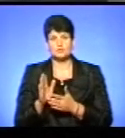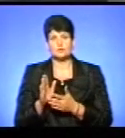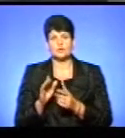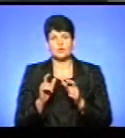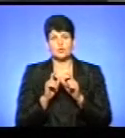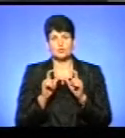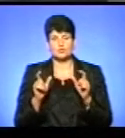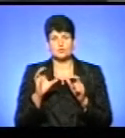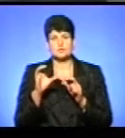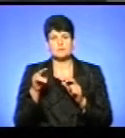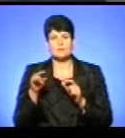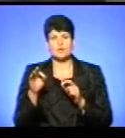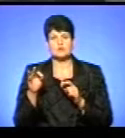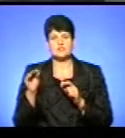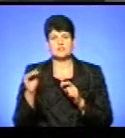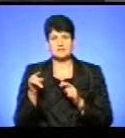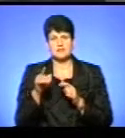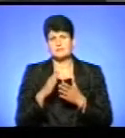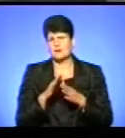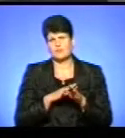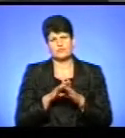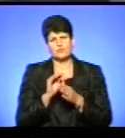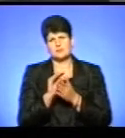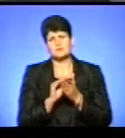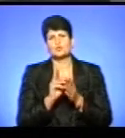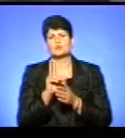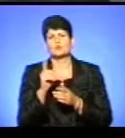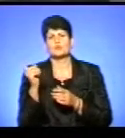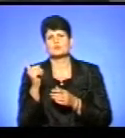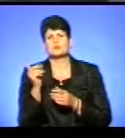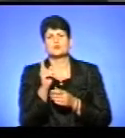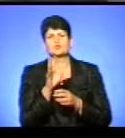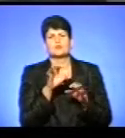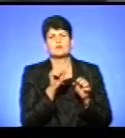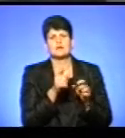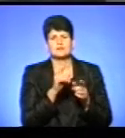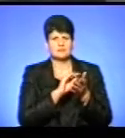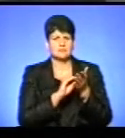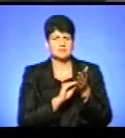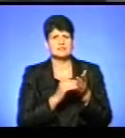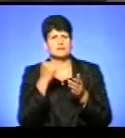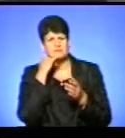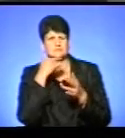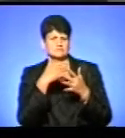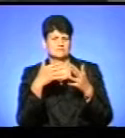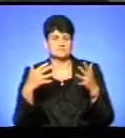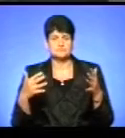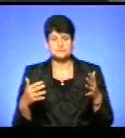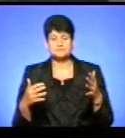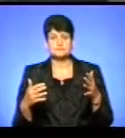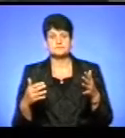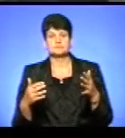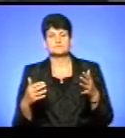споживача. Там є повністю вся інформація про суб'єкти господарювання, їхні контактні дані і інше. Є ж такі